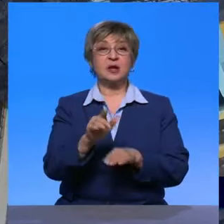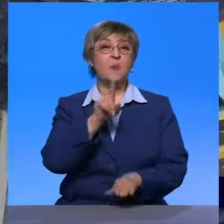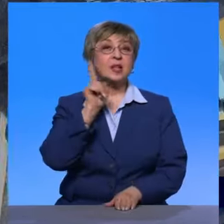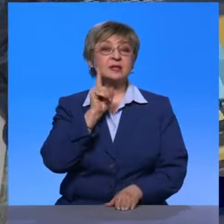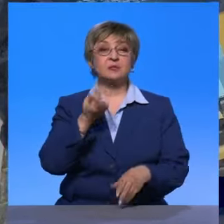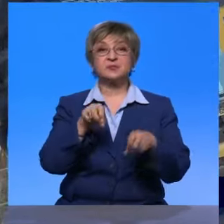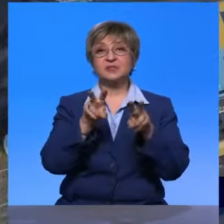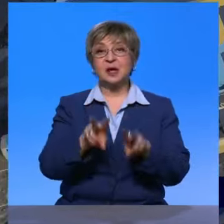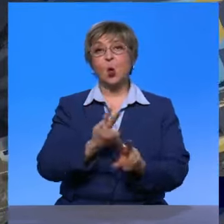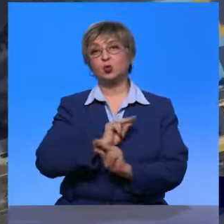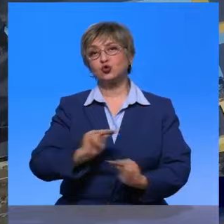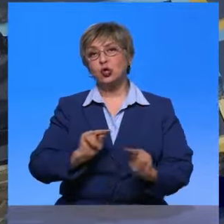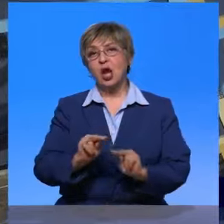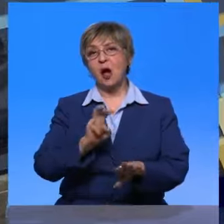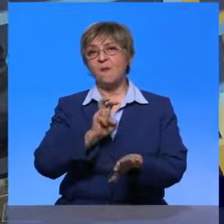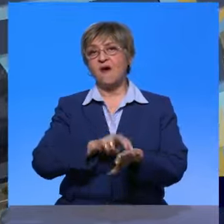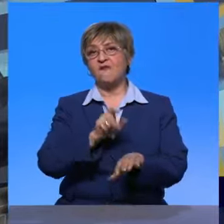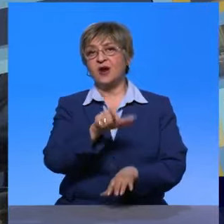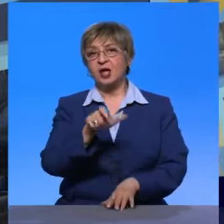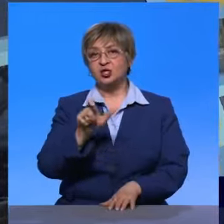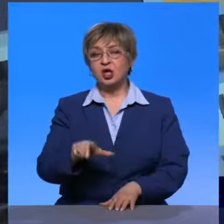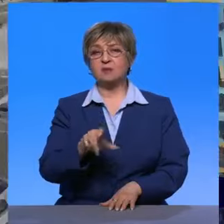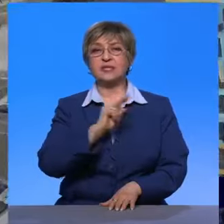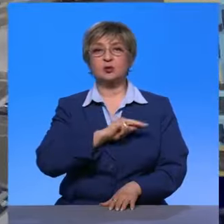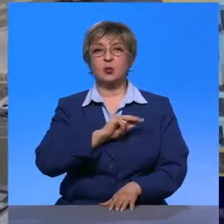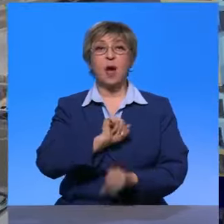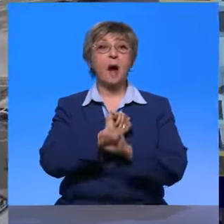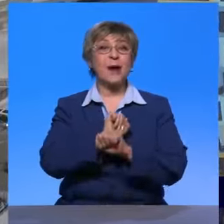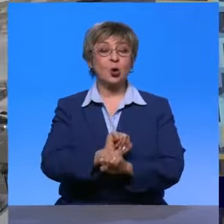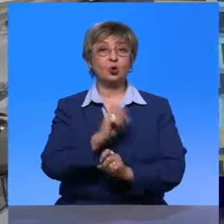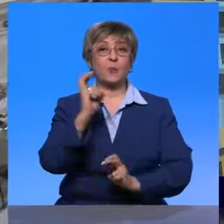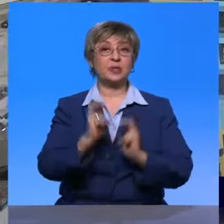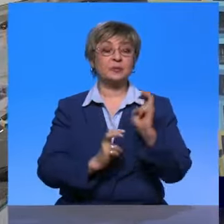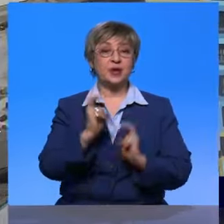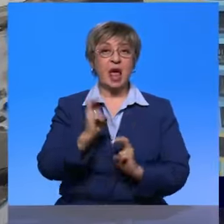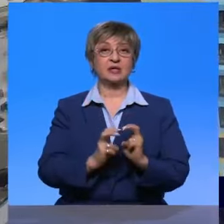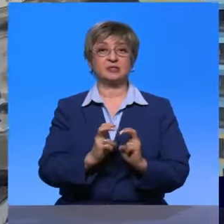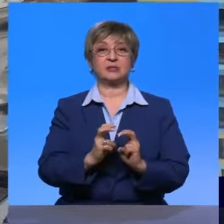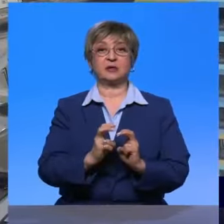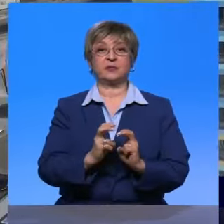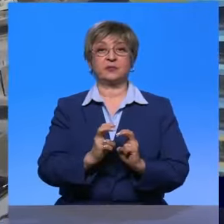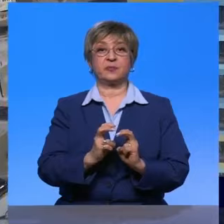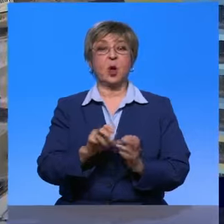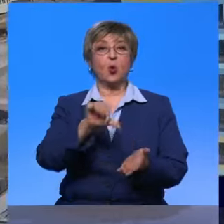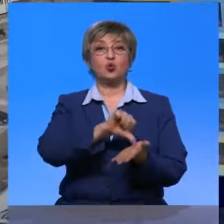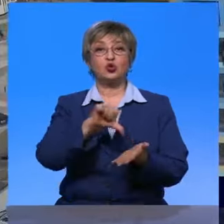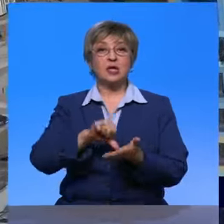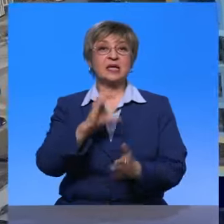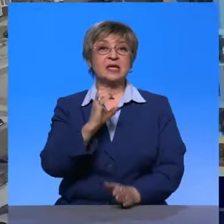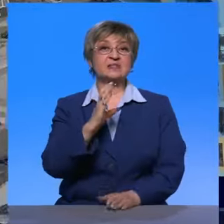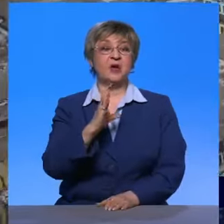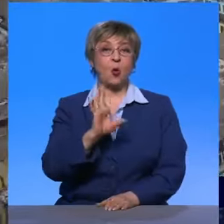специалистам, учителям, врачам, сотрудникам оборонных предприятий, о которых тоже в разговоре с президентом шла речь, участникам СВО.